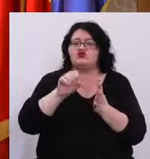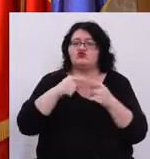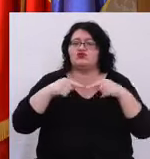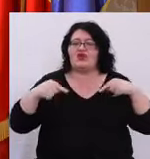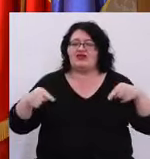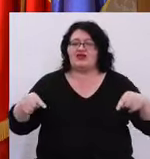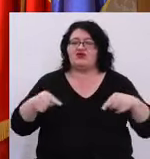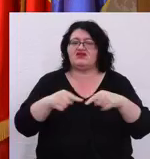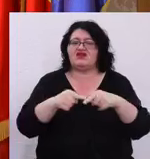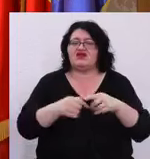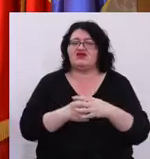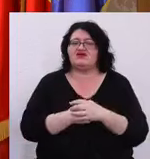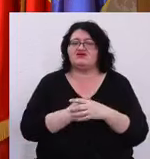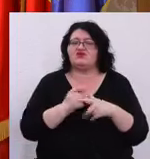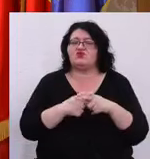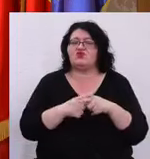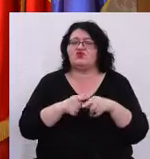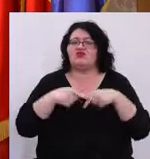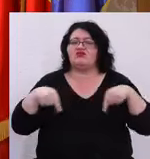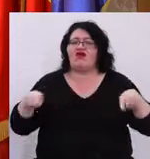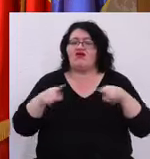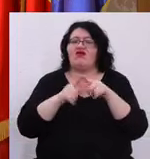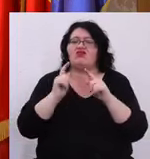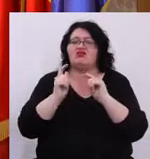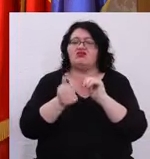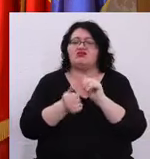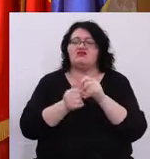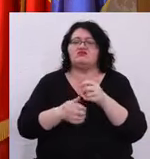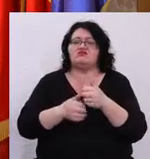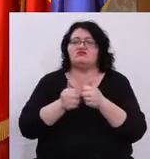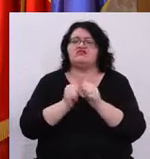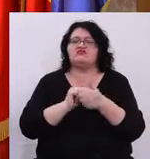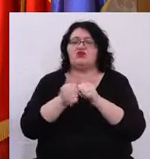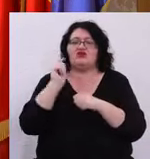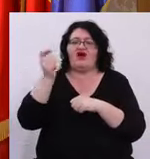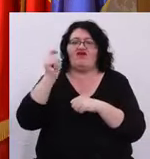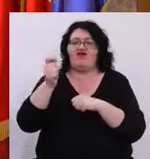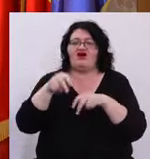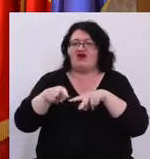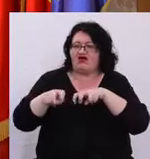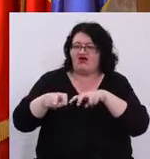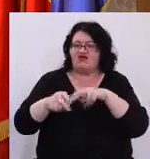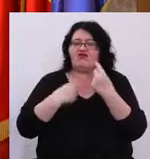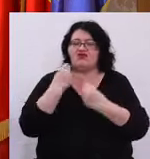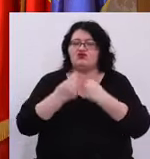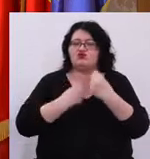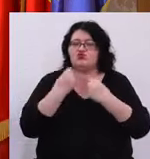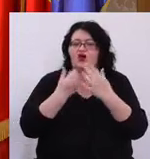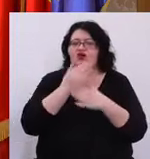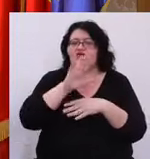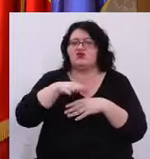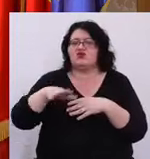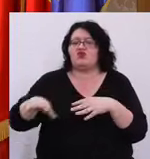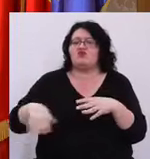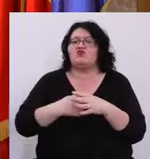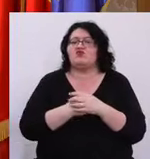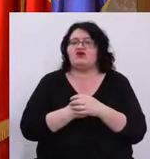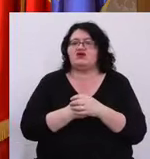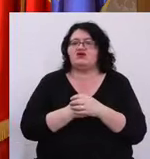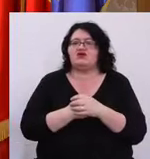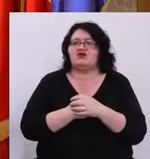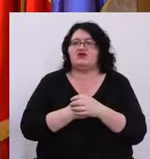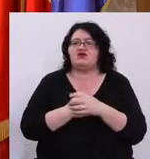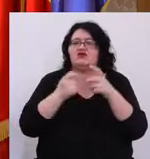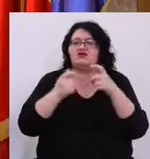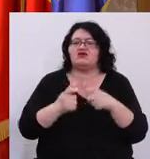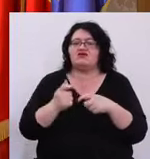metri pătrați Cu un teren de sport și în exterior Pistă de alergare, teren de joacă pentru copii din